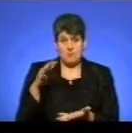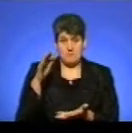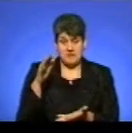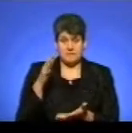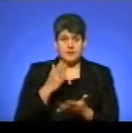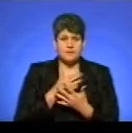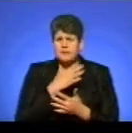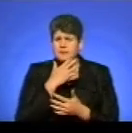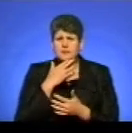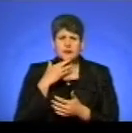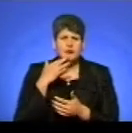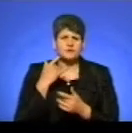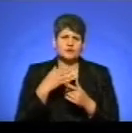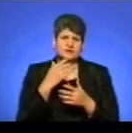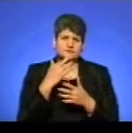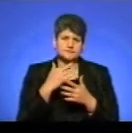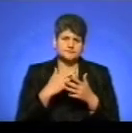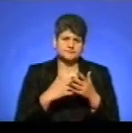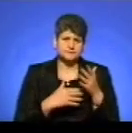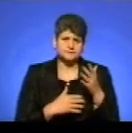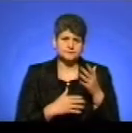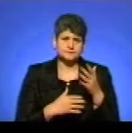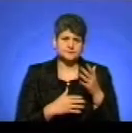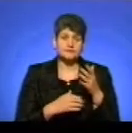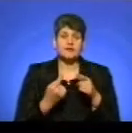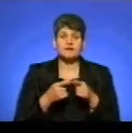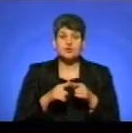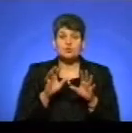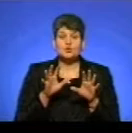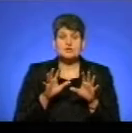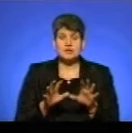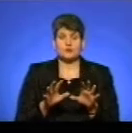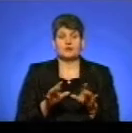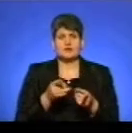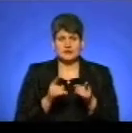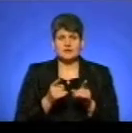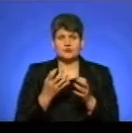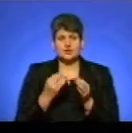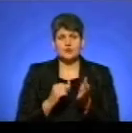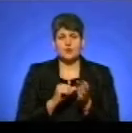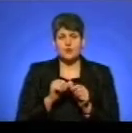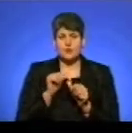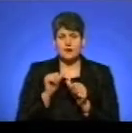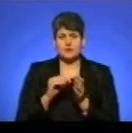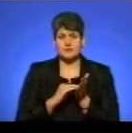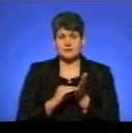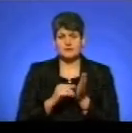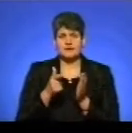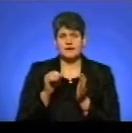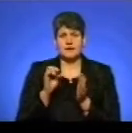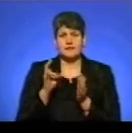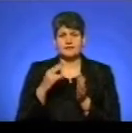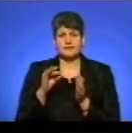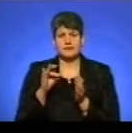містить дуже багато статей, і в цьому законі, справді, ще викримали саме гендерно обмовлене